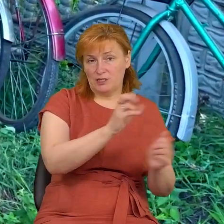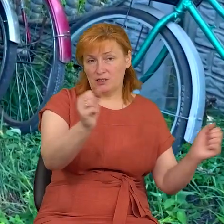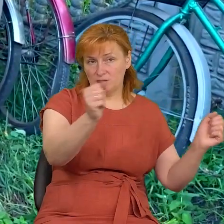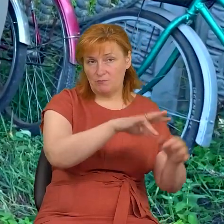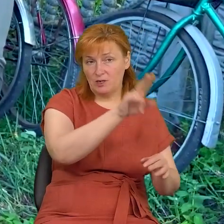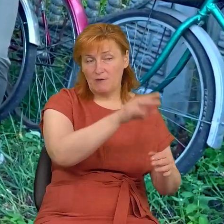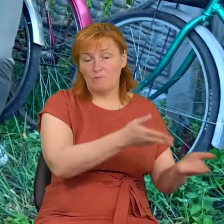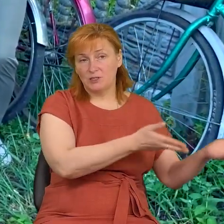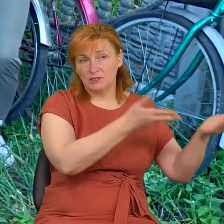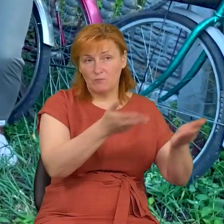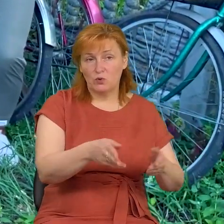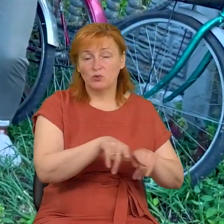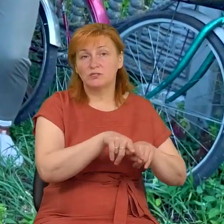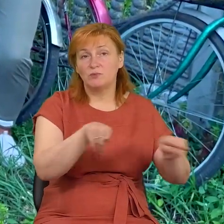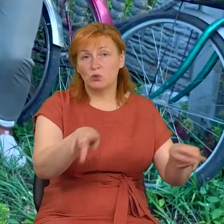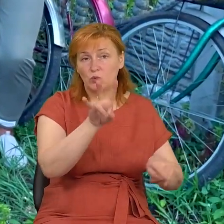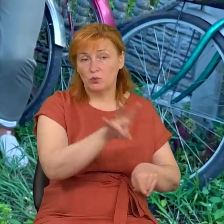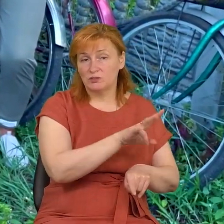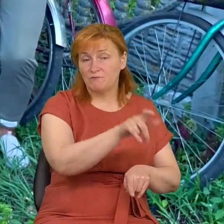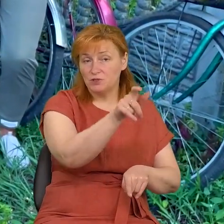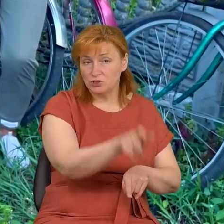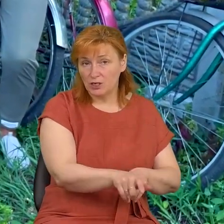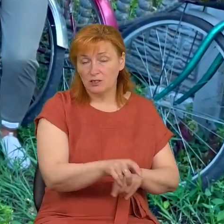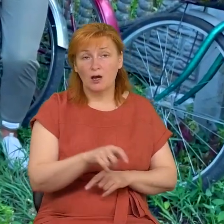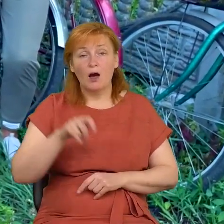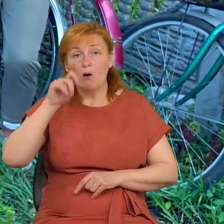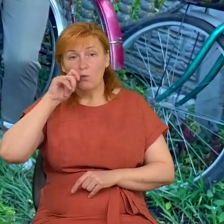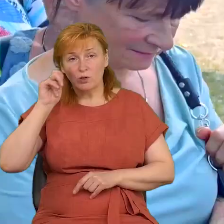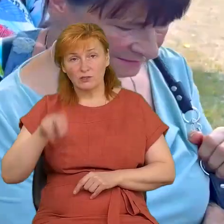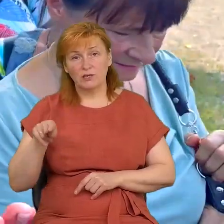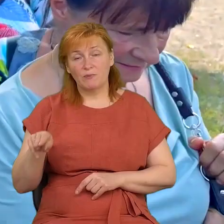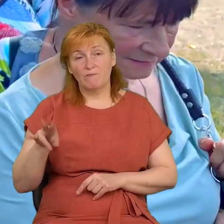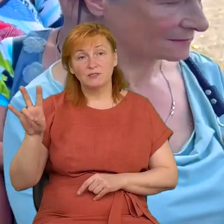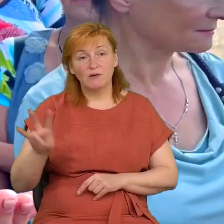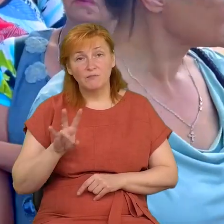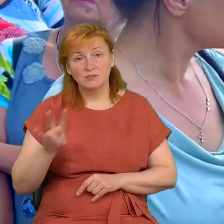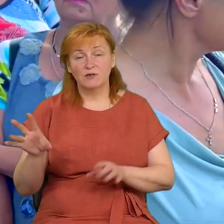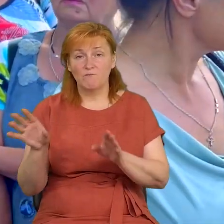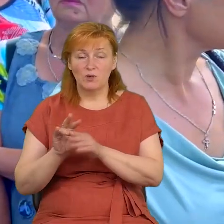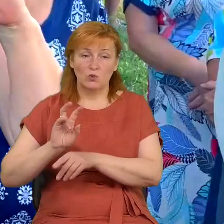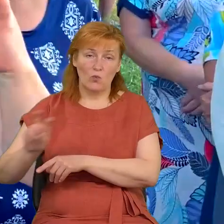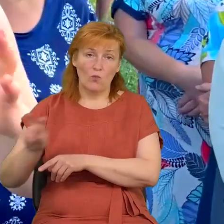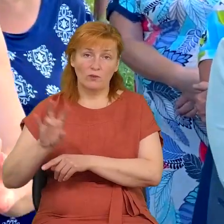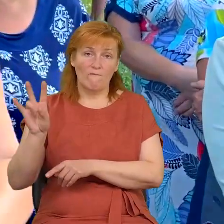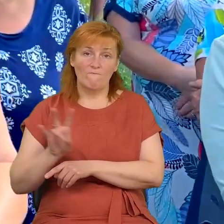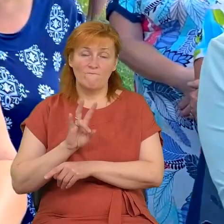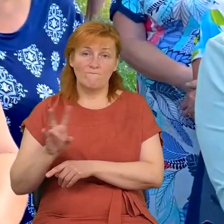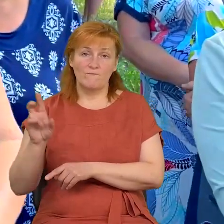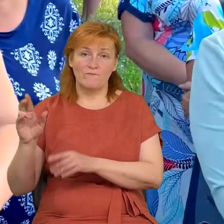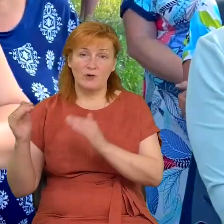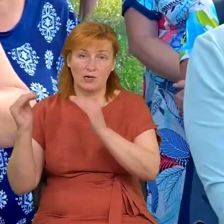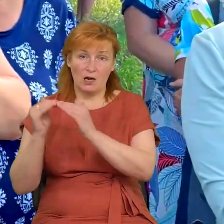священника з Прилук. В той же час священник Української Православної церкви з прихожанами користуються храмом. Прийнято було